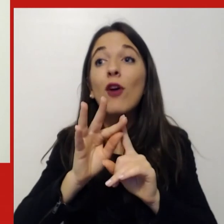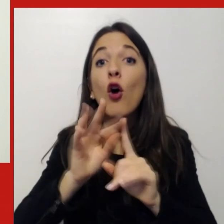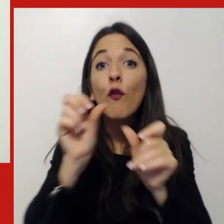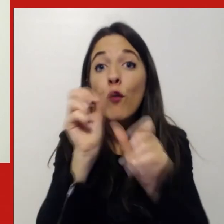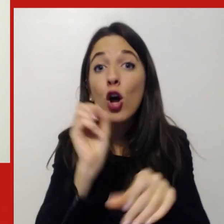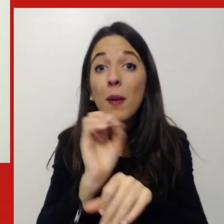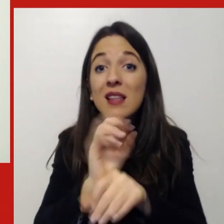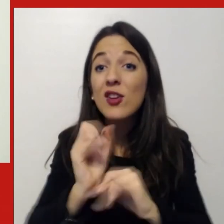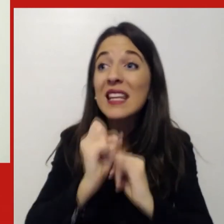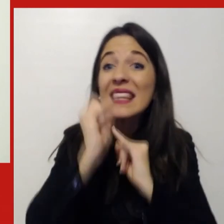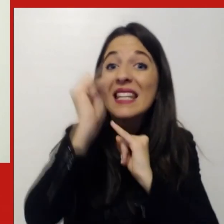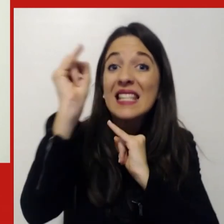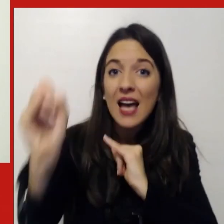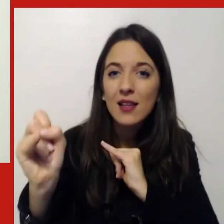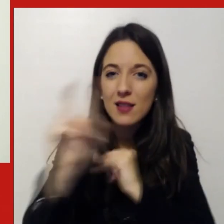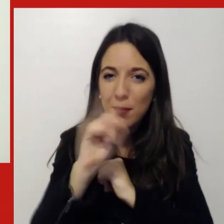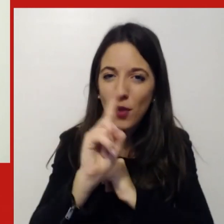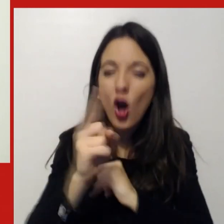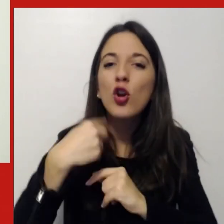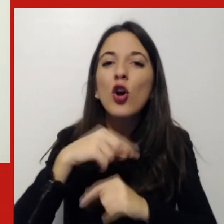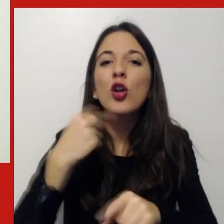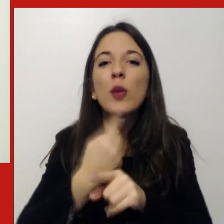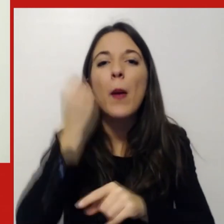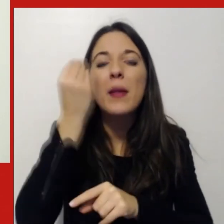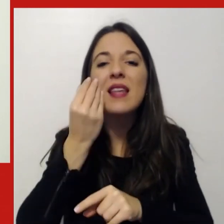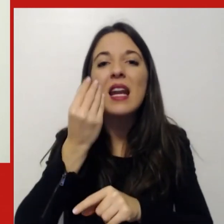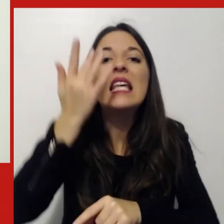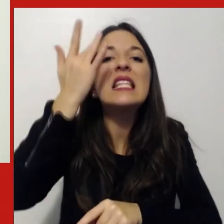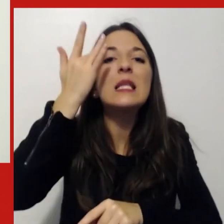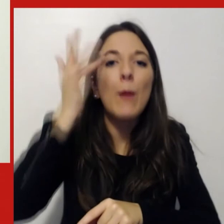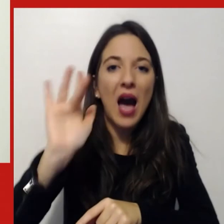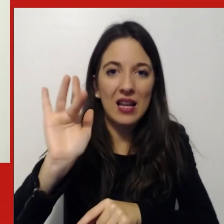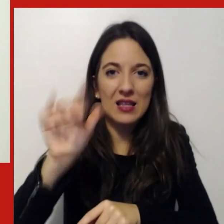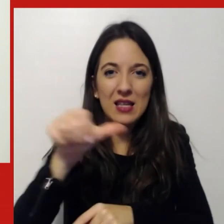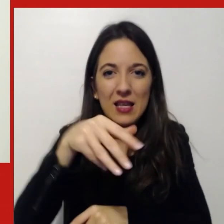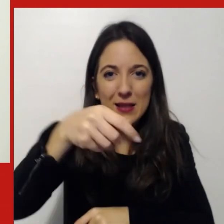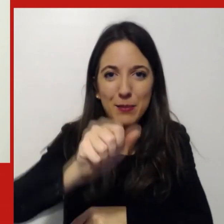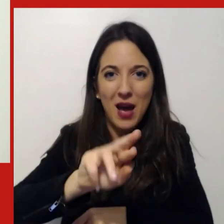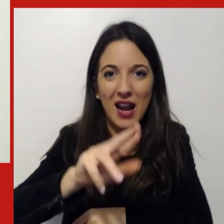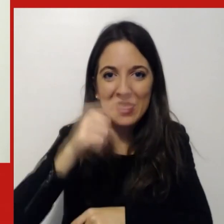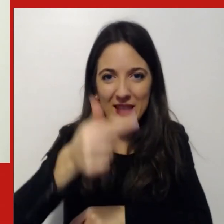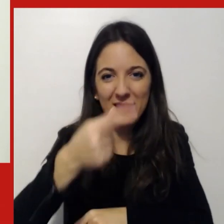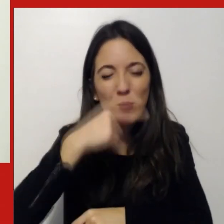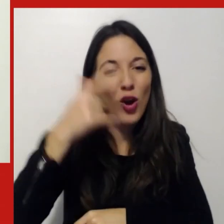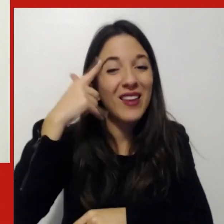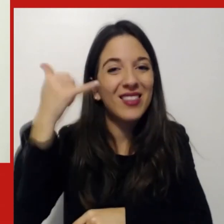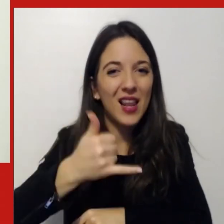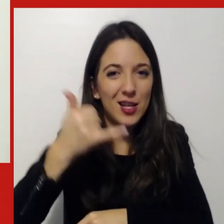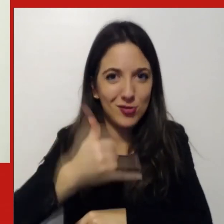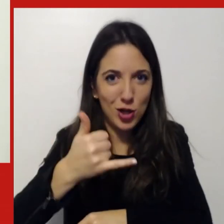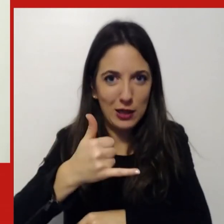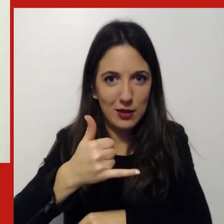che io chiamerei connessa è un mix intelligente cosa abbiamo imparato questi due anni essendo